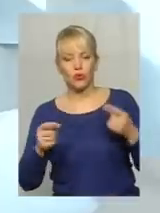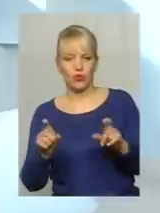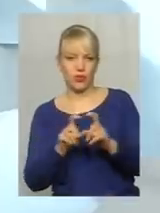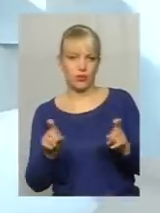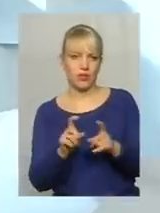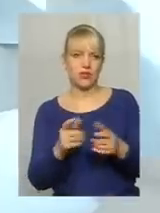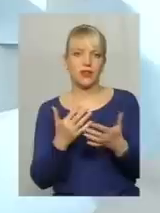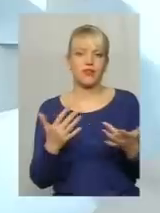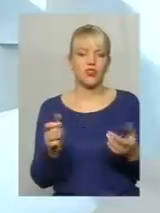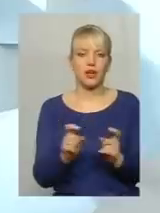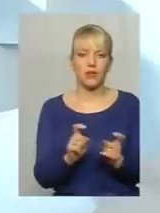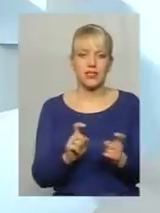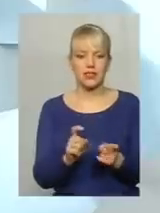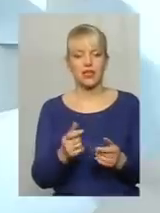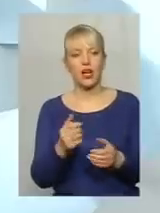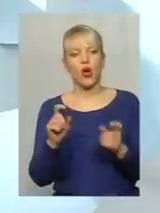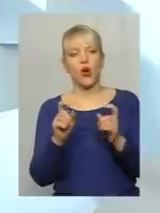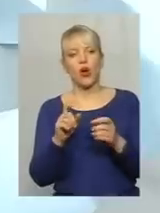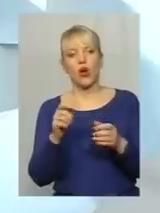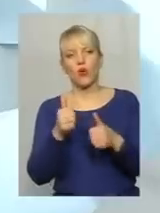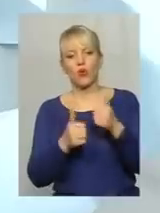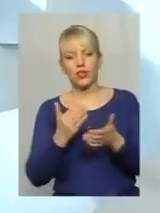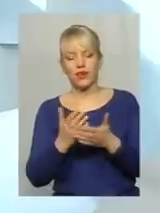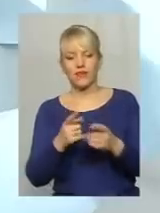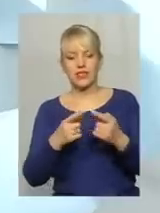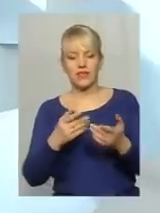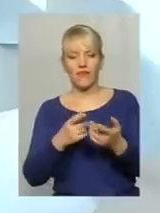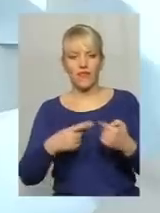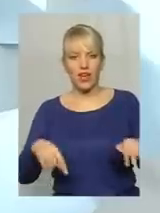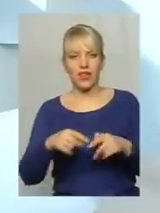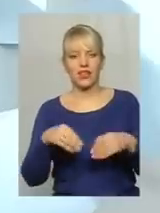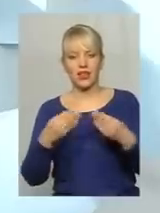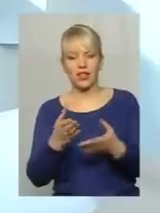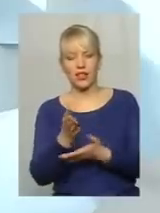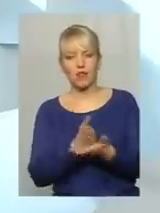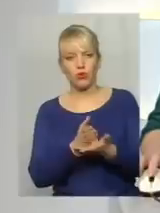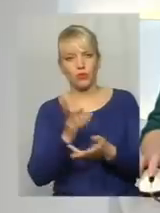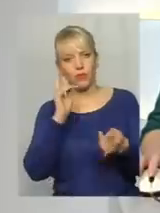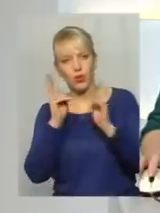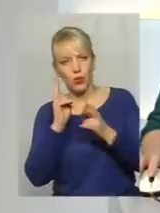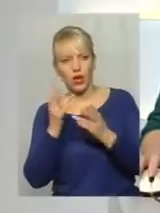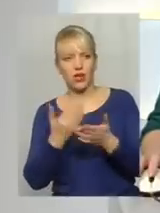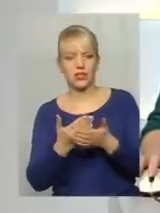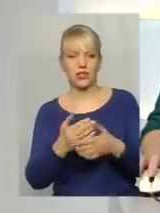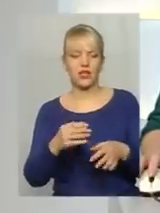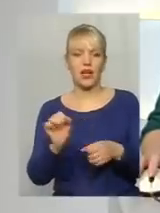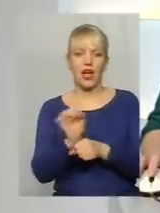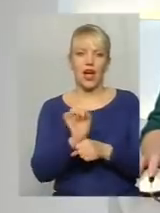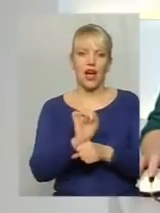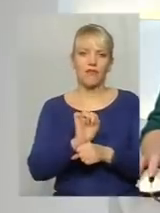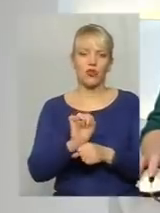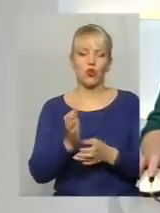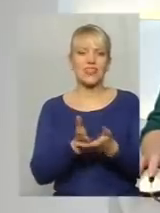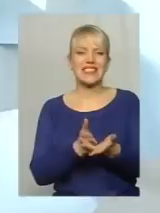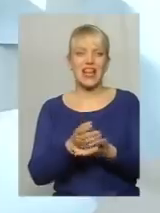інших якихось магазинах. Конкуренція є в сфері надання послуг перукарських, якихось автосервісів, і люди